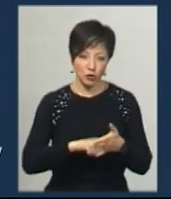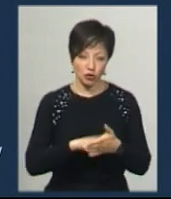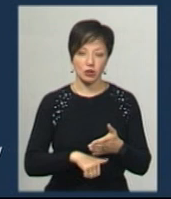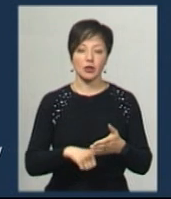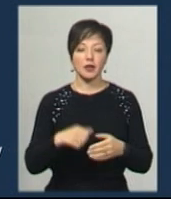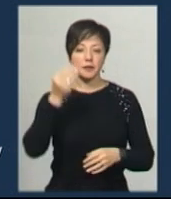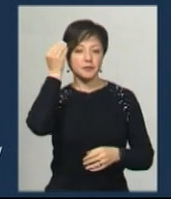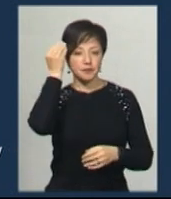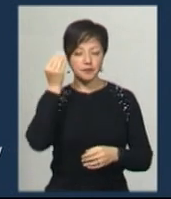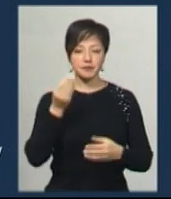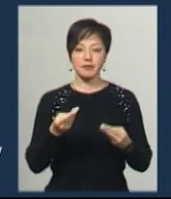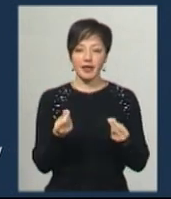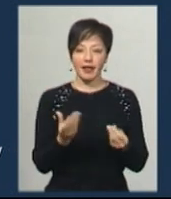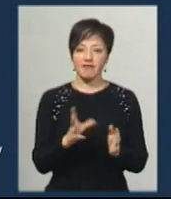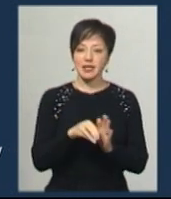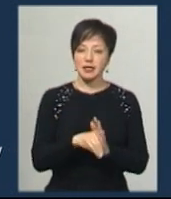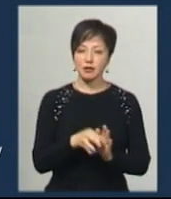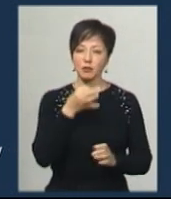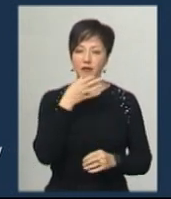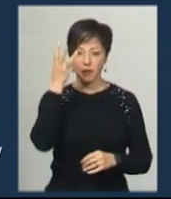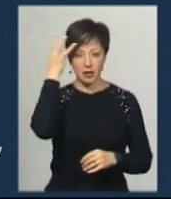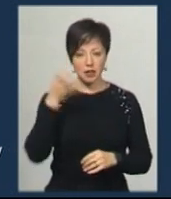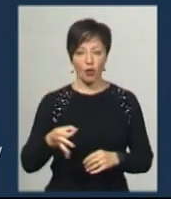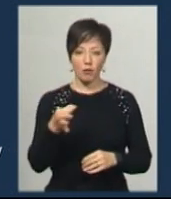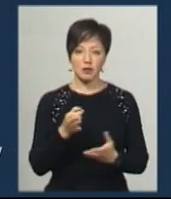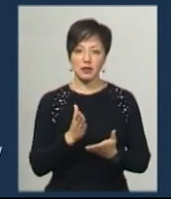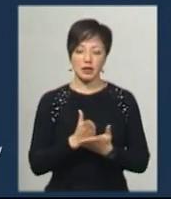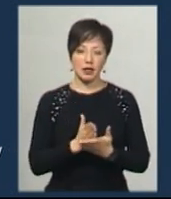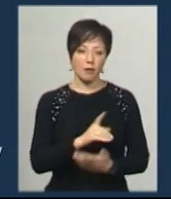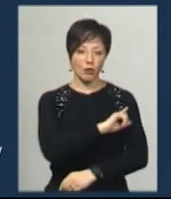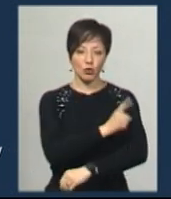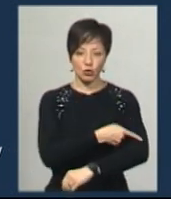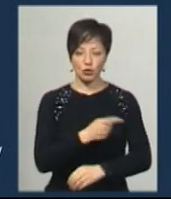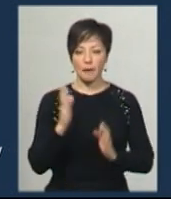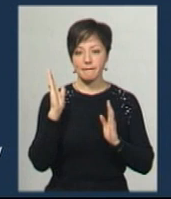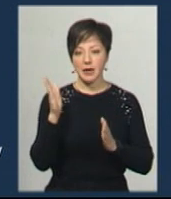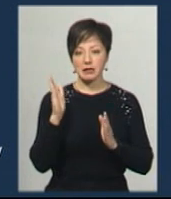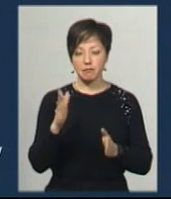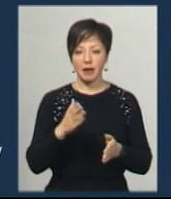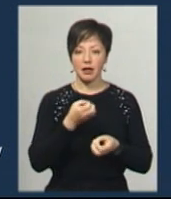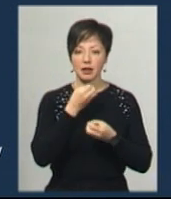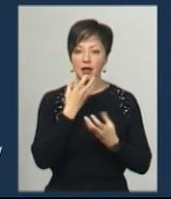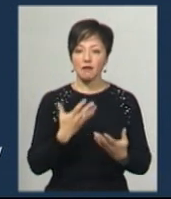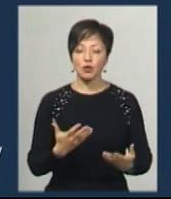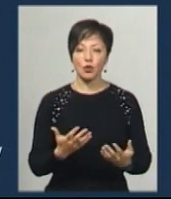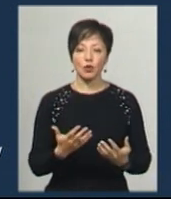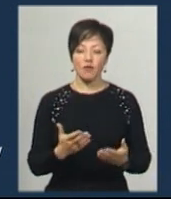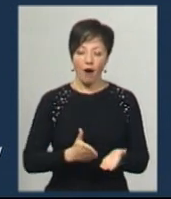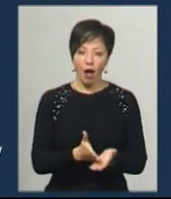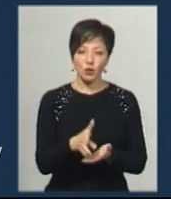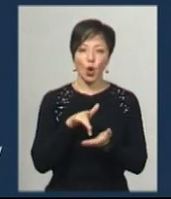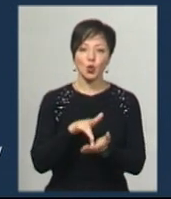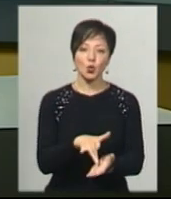з точки зору інвестиційної привабливості, Хмельницька область є неймовірно потужною і перспективною, зокрема, в галузі